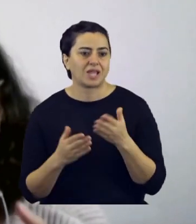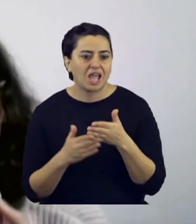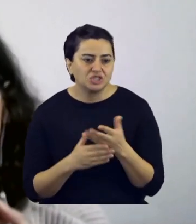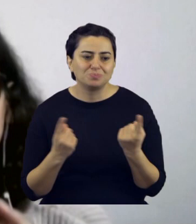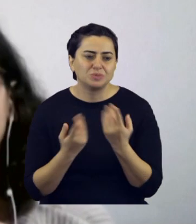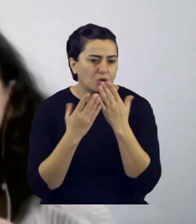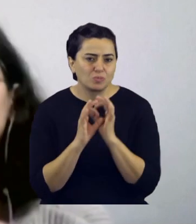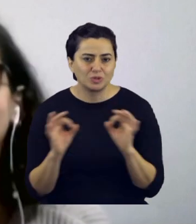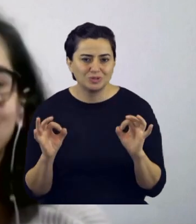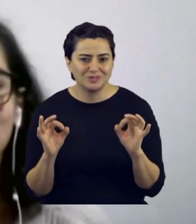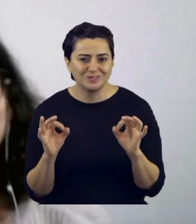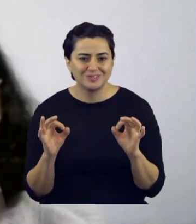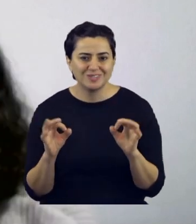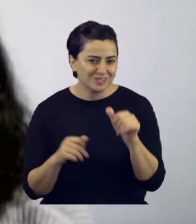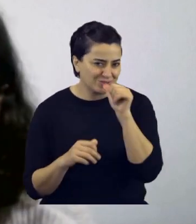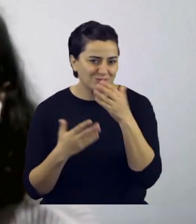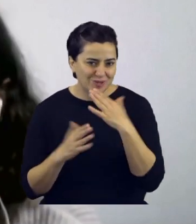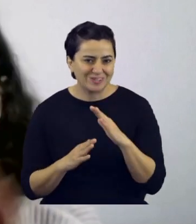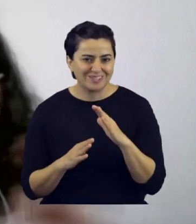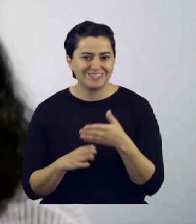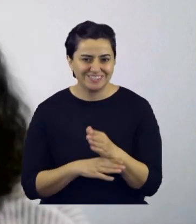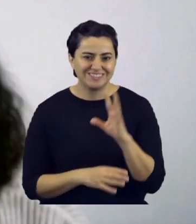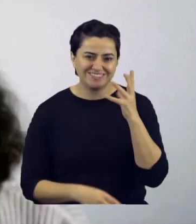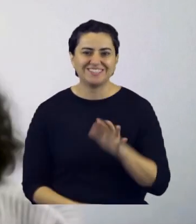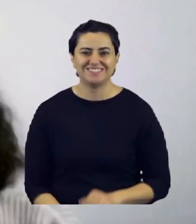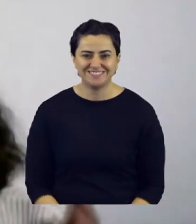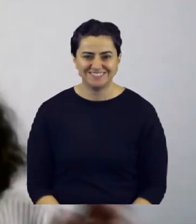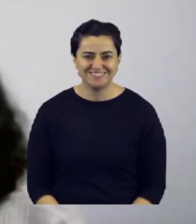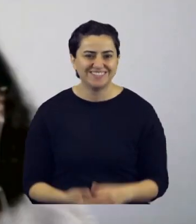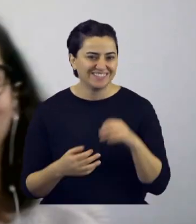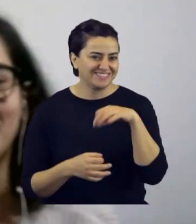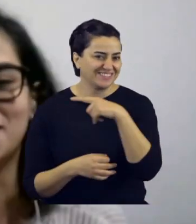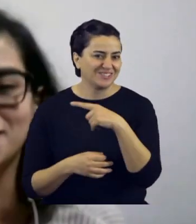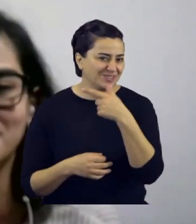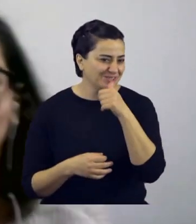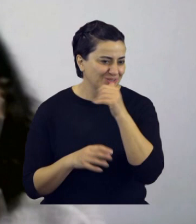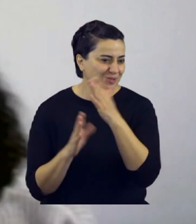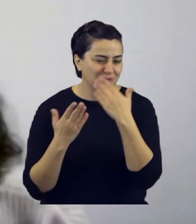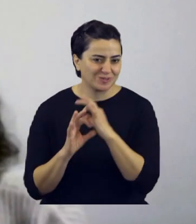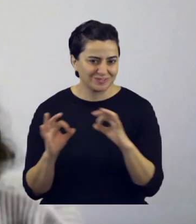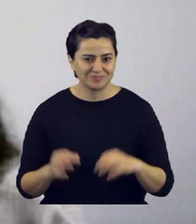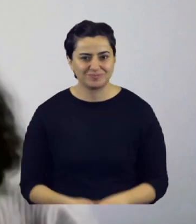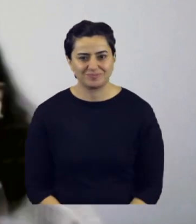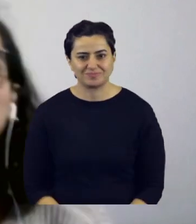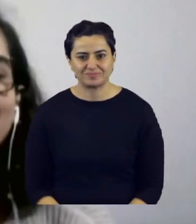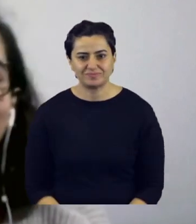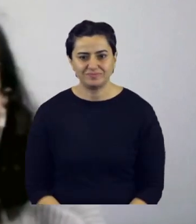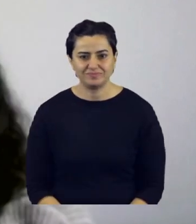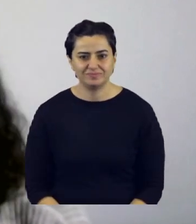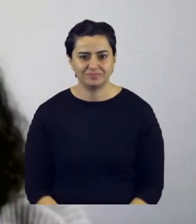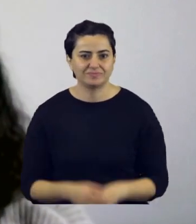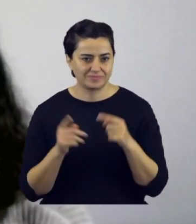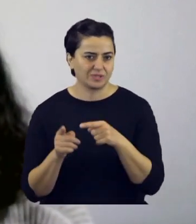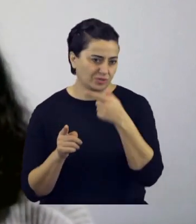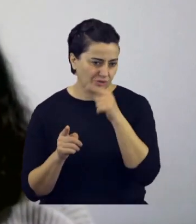internet erişimimiz yok. Su falan yok dersem gerçekten şaşırmayın. Hala yıl olmuş, iki, iki, iki. Yani